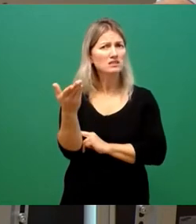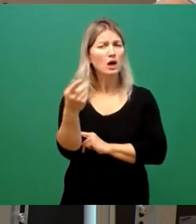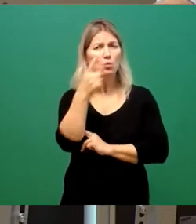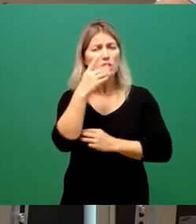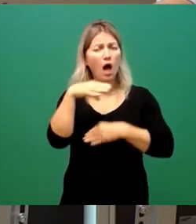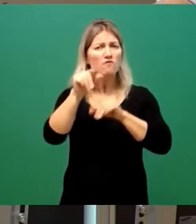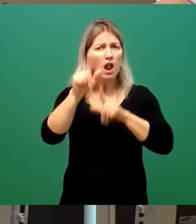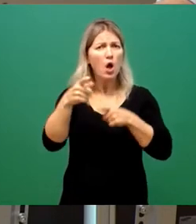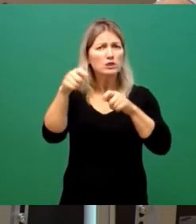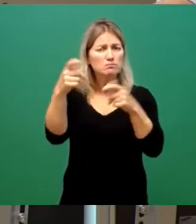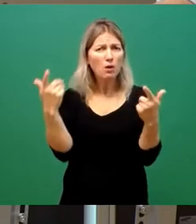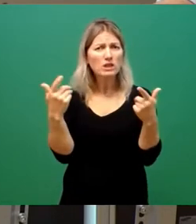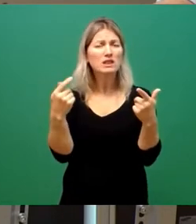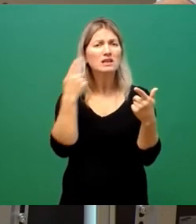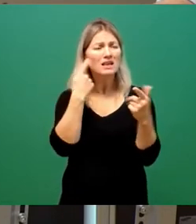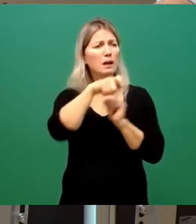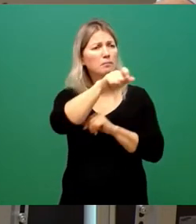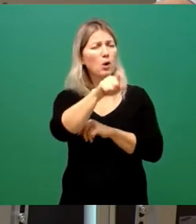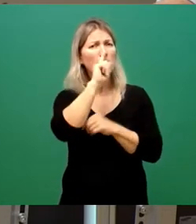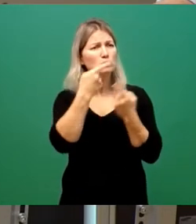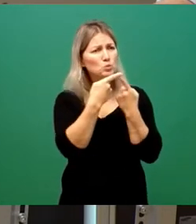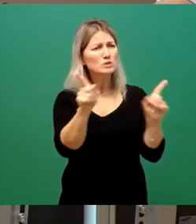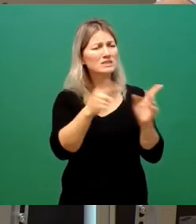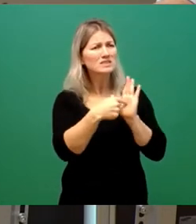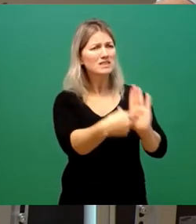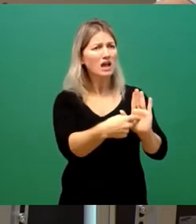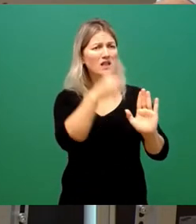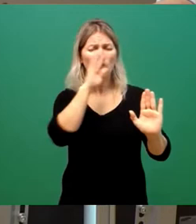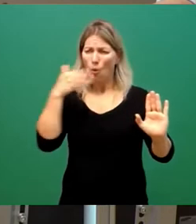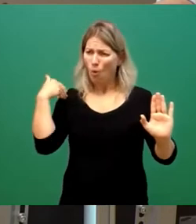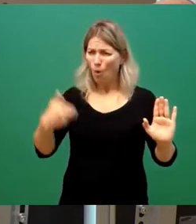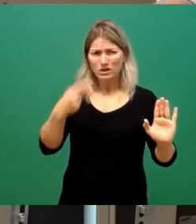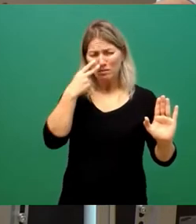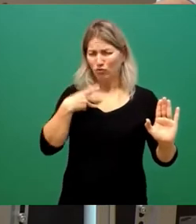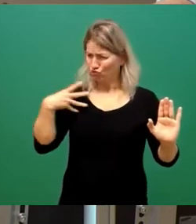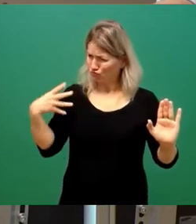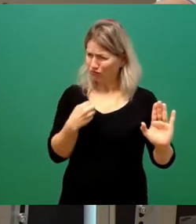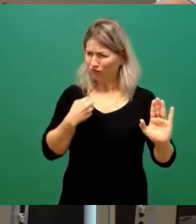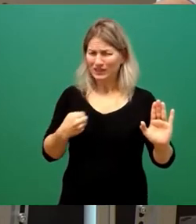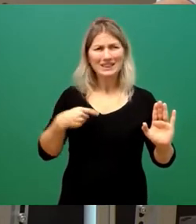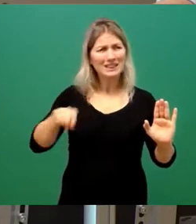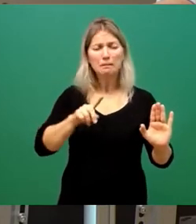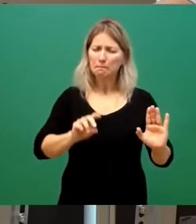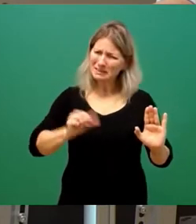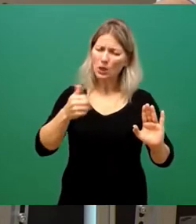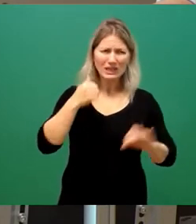würde, diese Bereiche, die wir nicht auf die Reihe kriegen, bekommen eine besondere Priorität, weil wir sie besonders ausstatten, dann